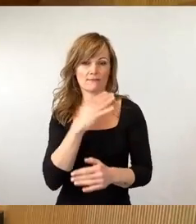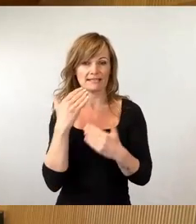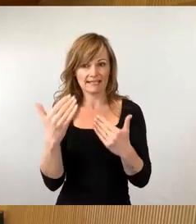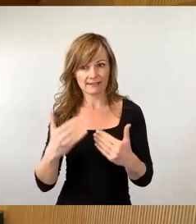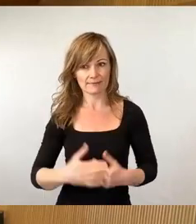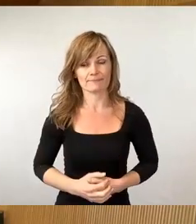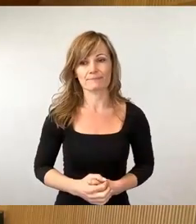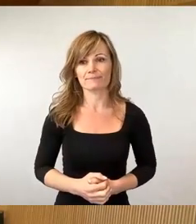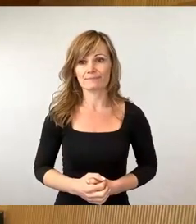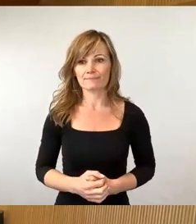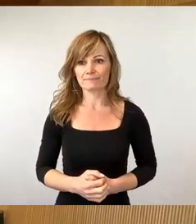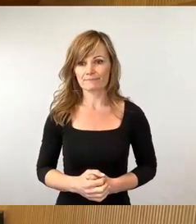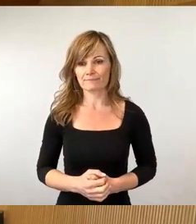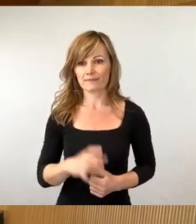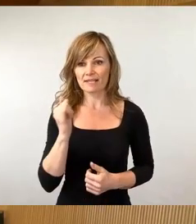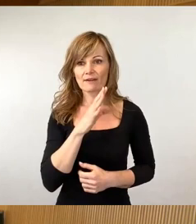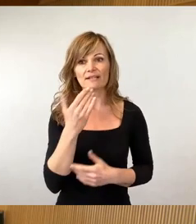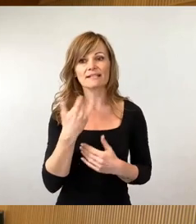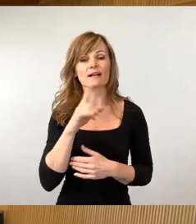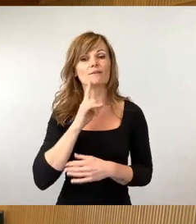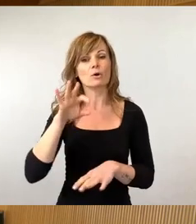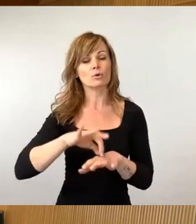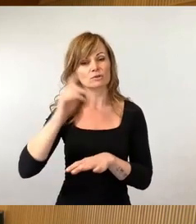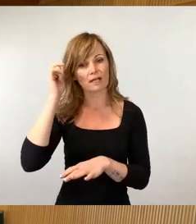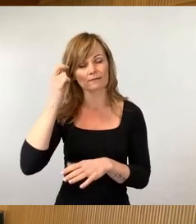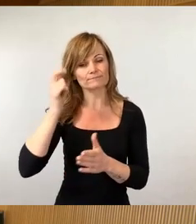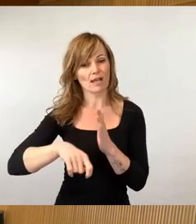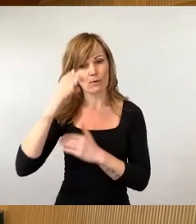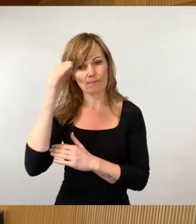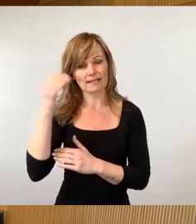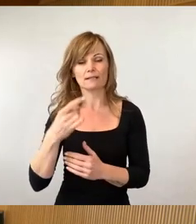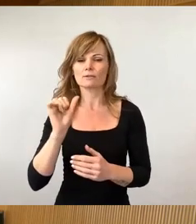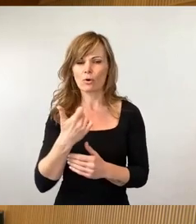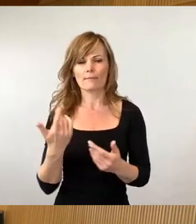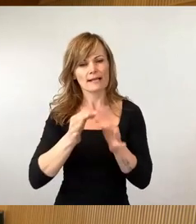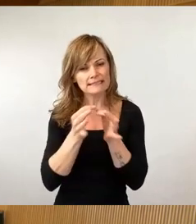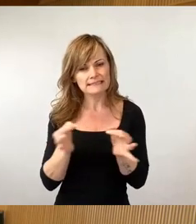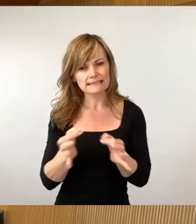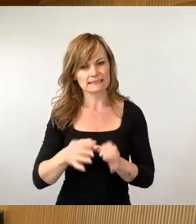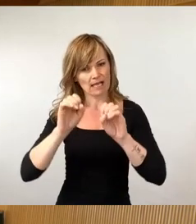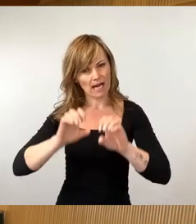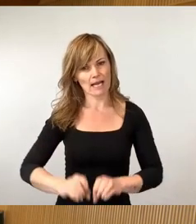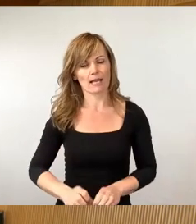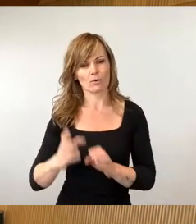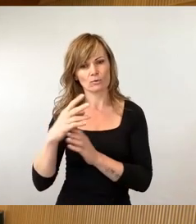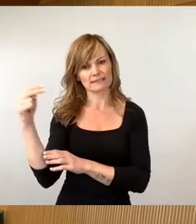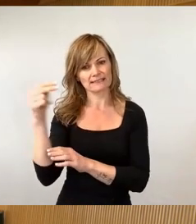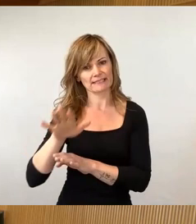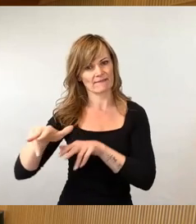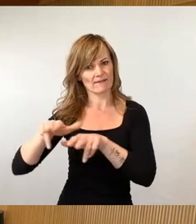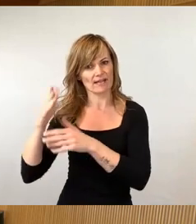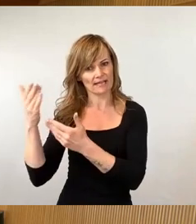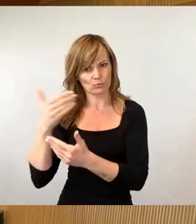Vielen Dank, Frau Dr. Kaufmann, für nochmal die fachlichen Ausführungen aus Sicht der Verwaltung. So, damit haben wir die